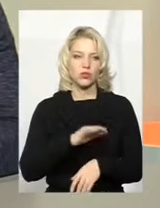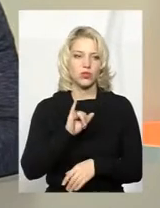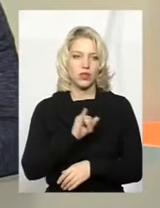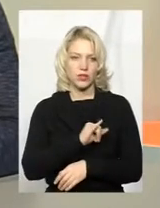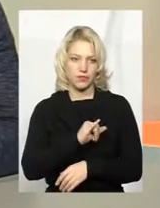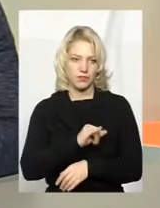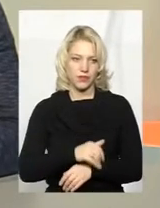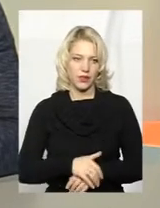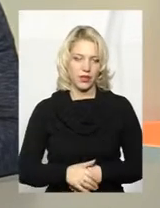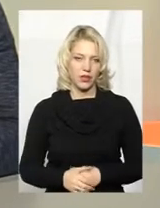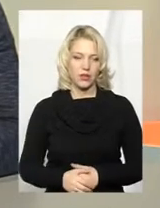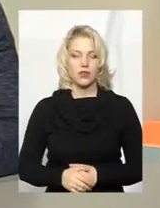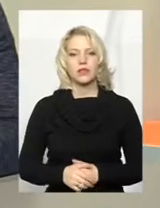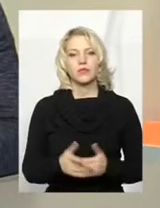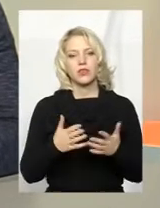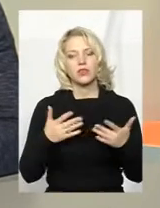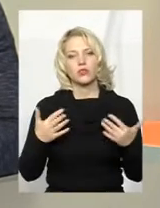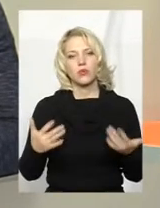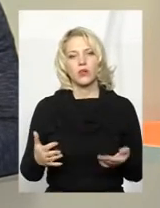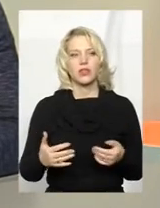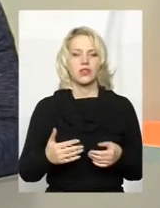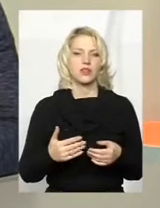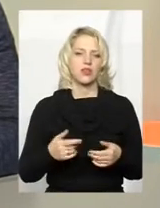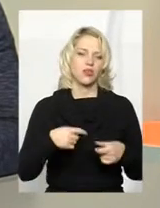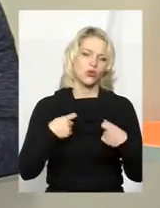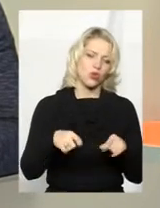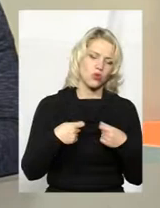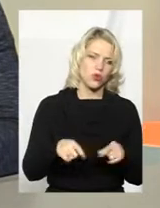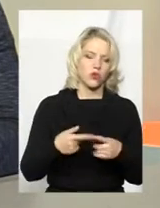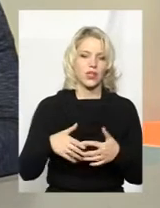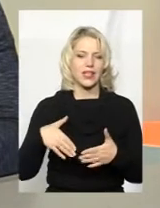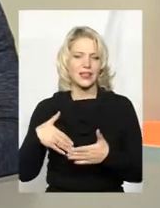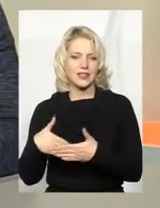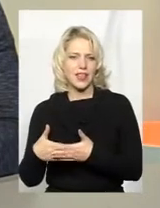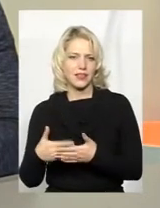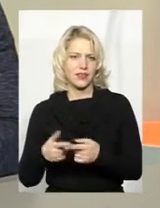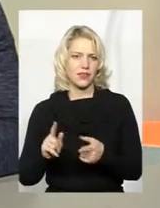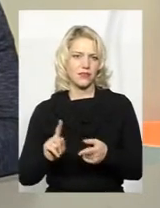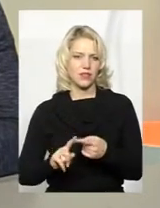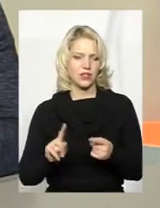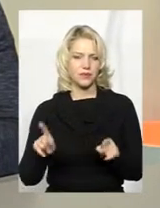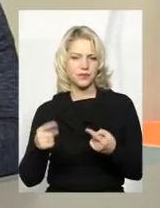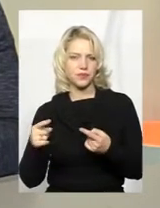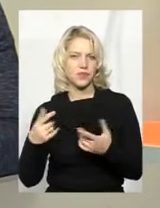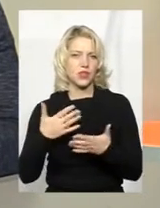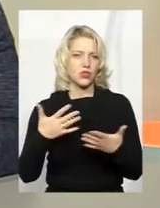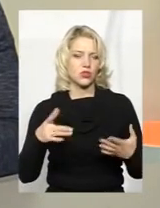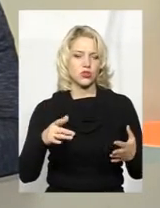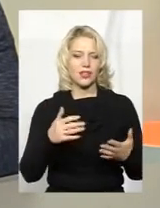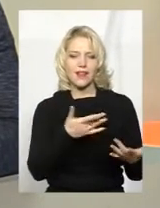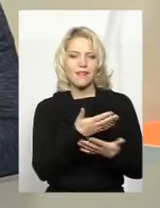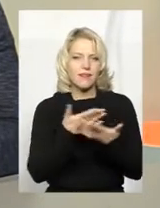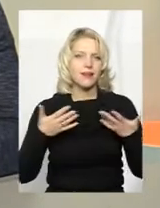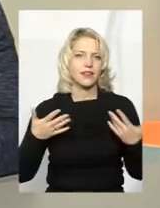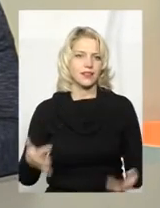різноманітні толоки, ініціативи, зовсім-зовсім різні. Тобто мета